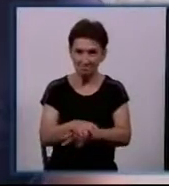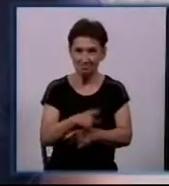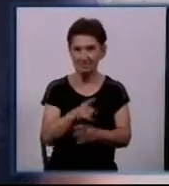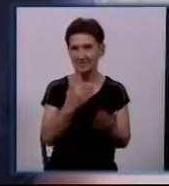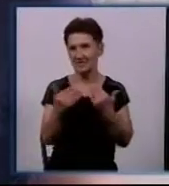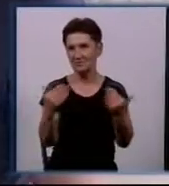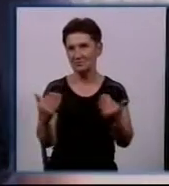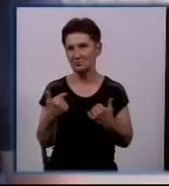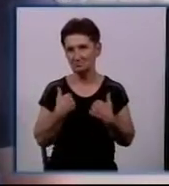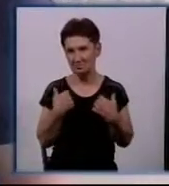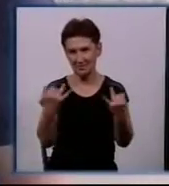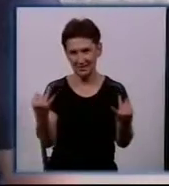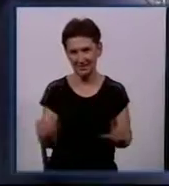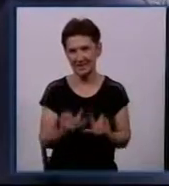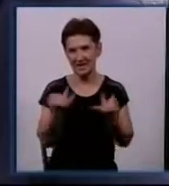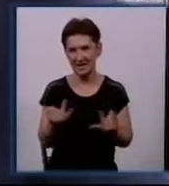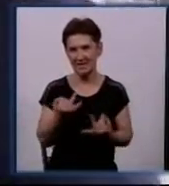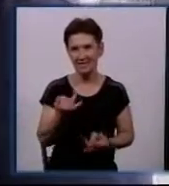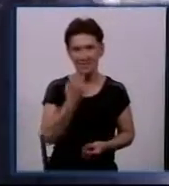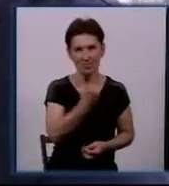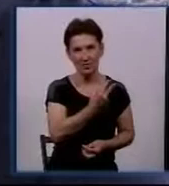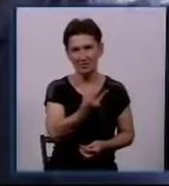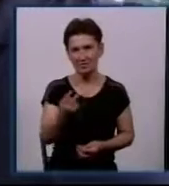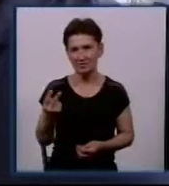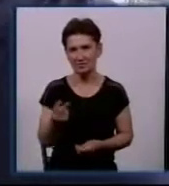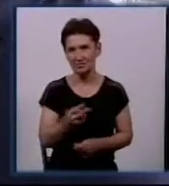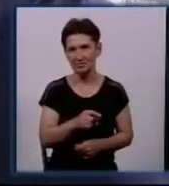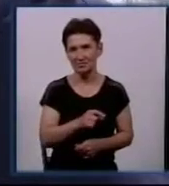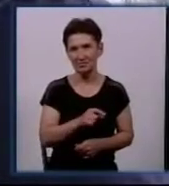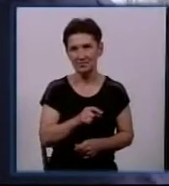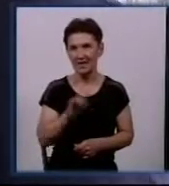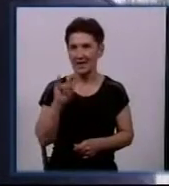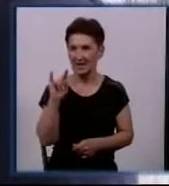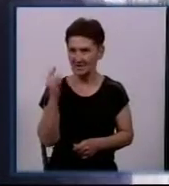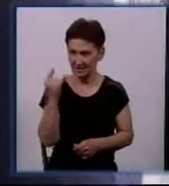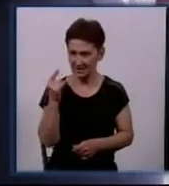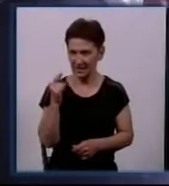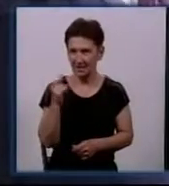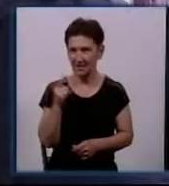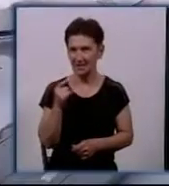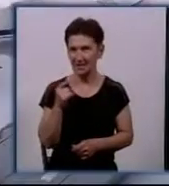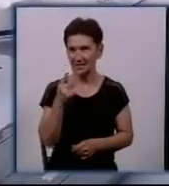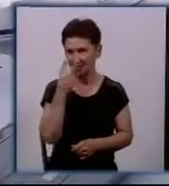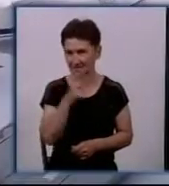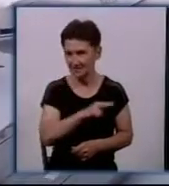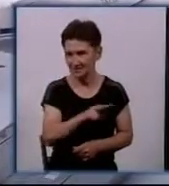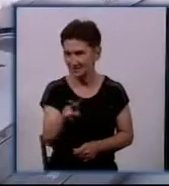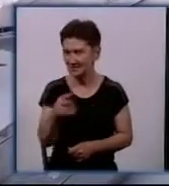Цікаво проглядаємо. Дитина цікавиться літочками. Поки що обходимо, дивимося.